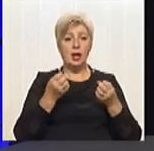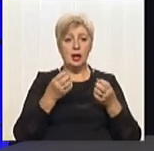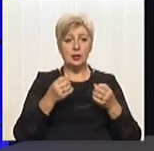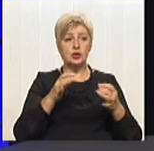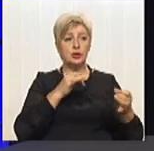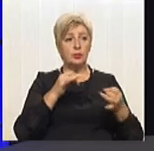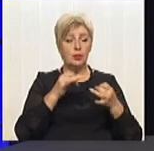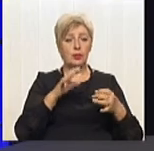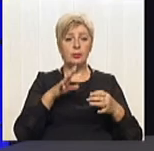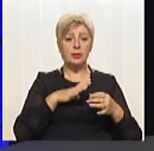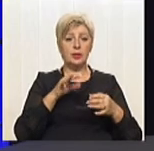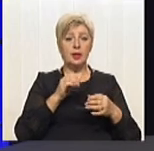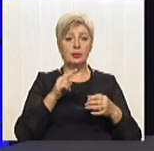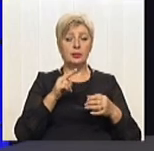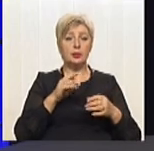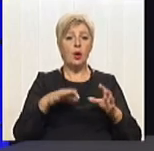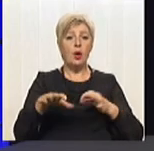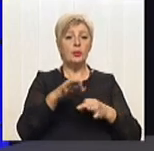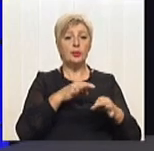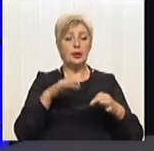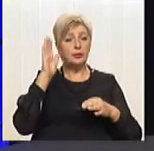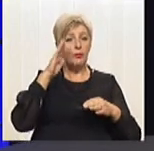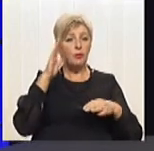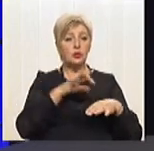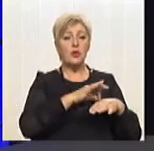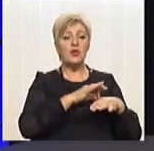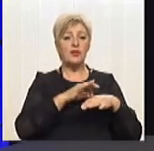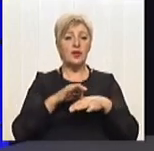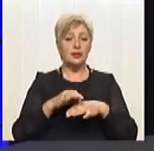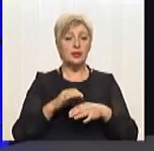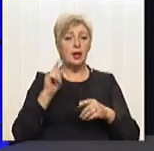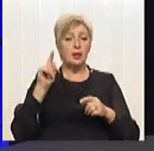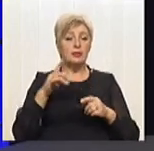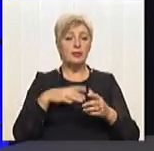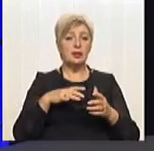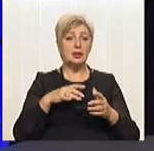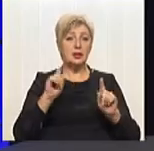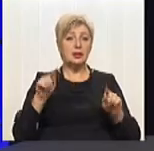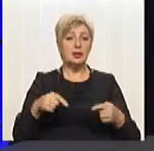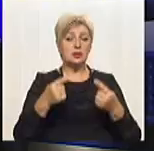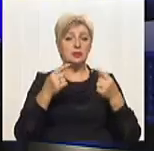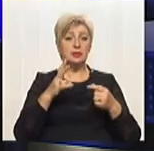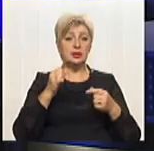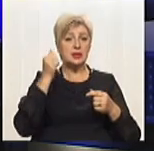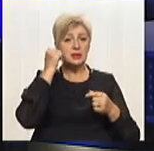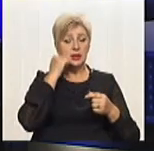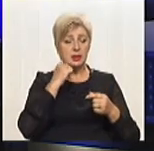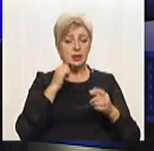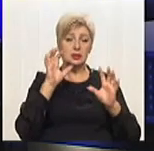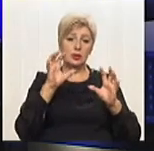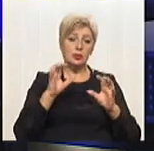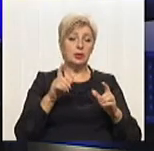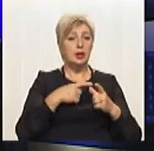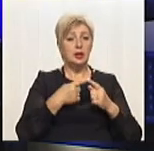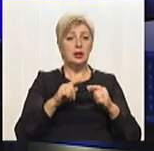нового проєкту закону України про водовідведення. Він заснований на старих законах або це зовсім